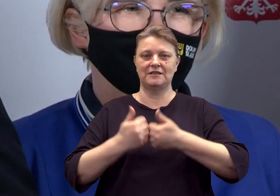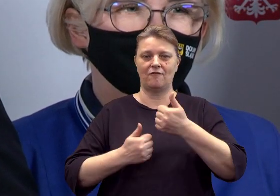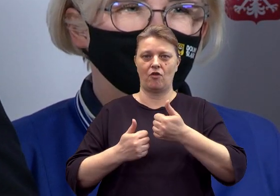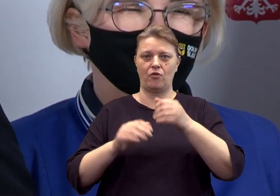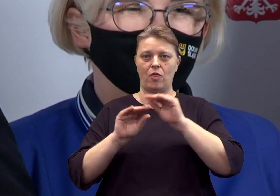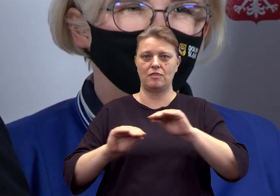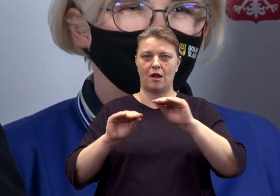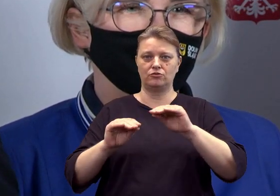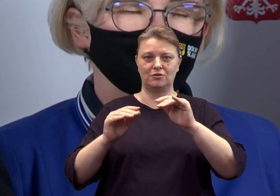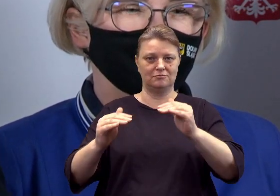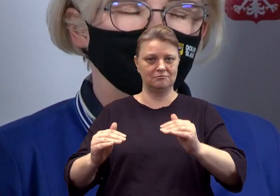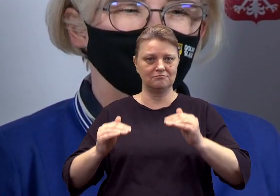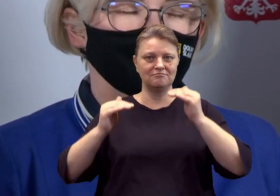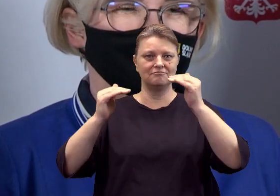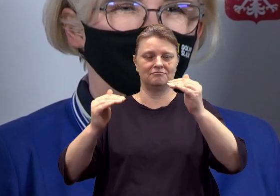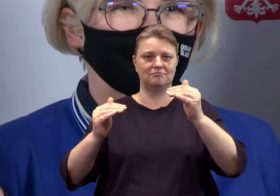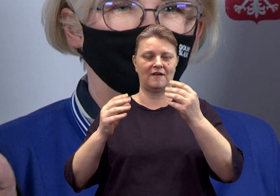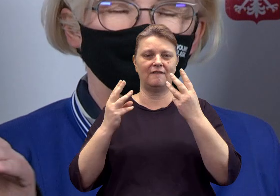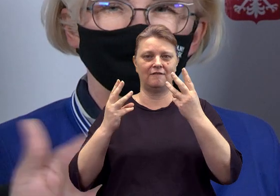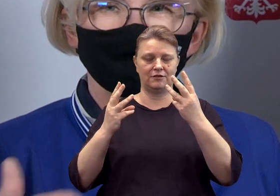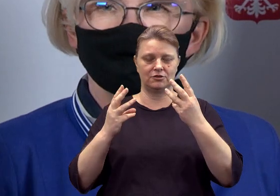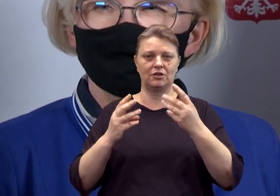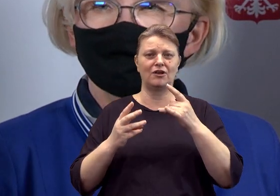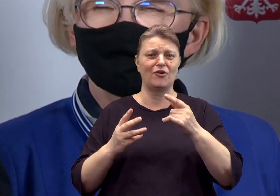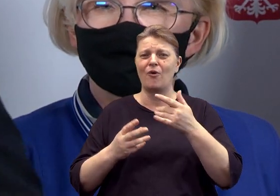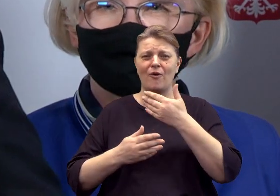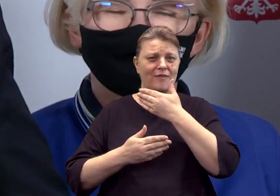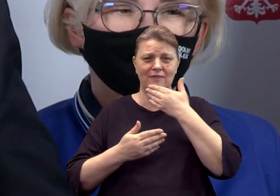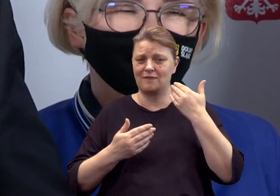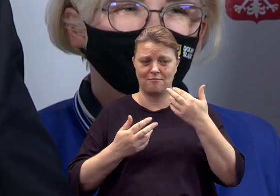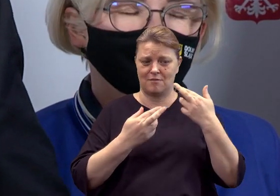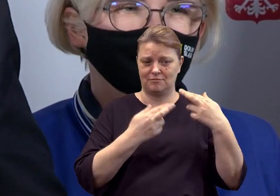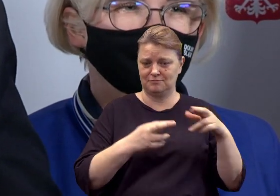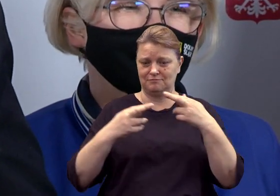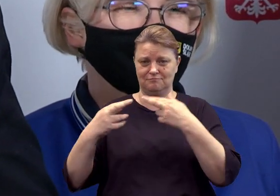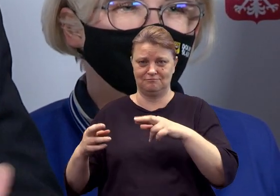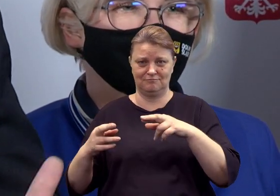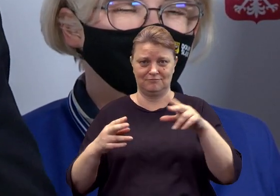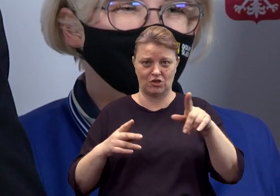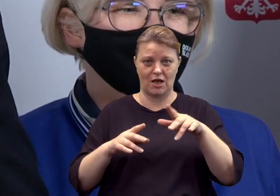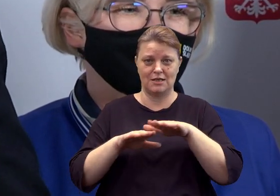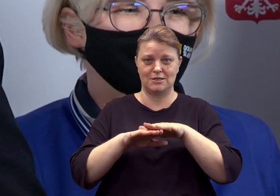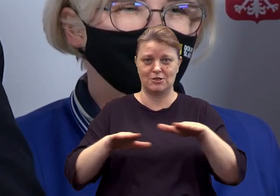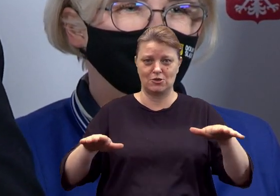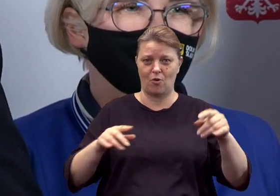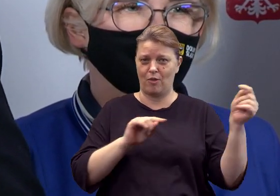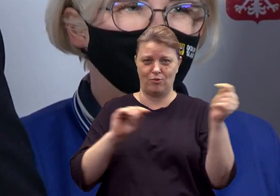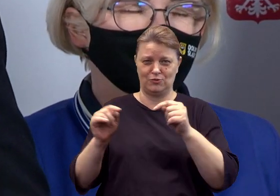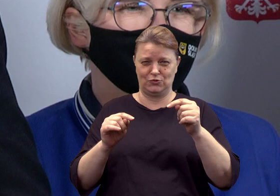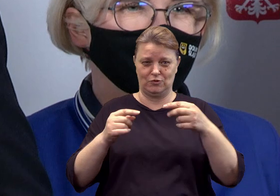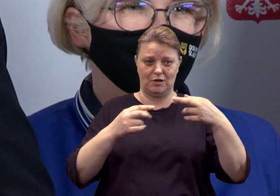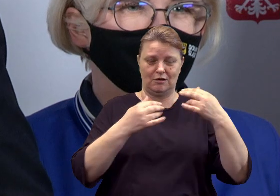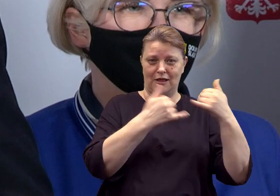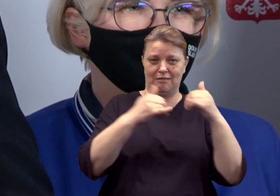etosu pracy nauczyciela. I co do tego nie ma żadnych różnic przy stole. Nie było tych różnic również dzisiaj.